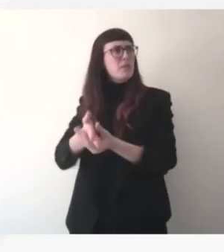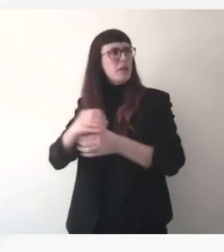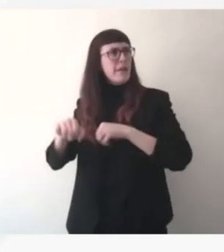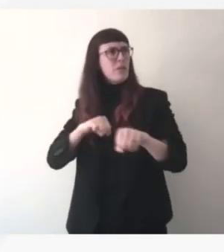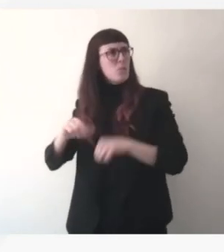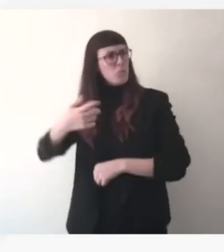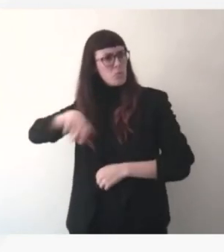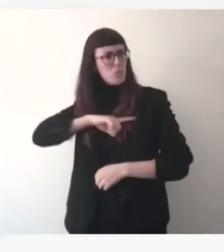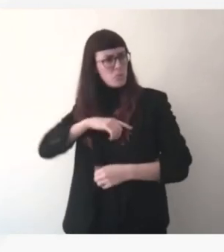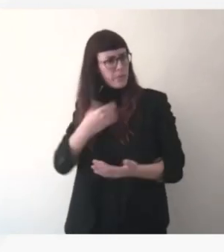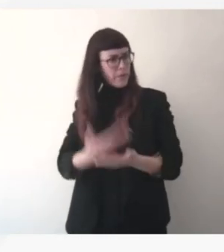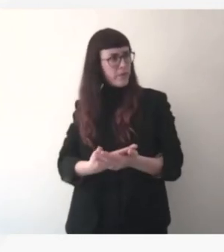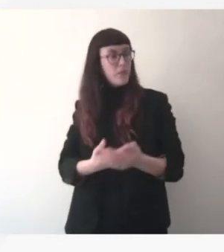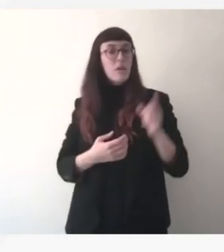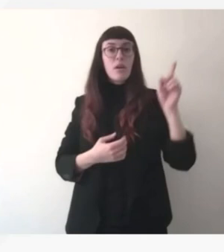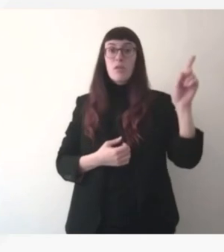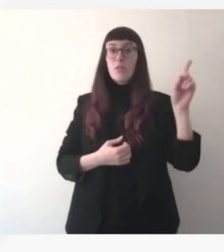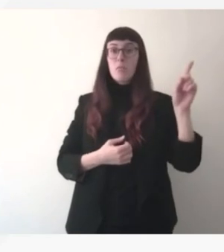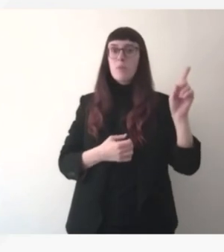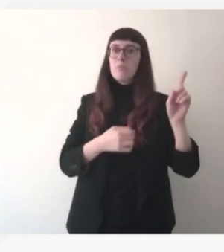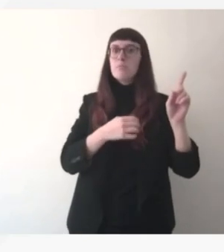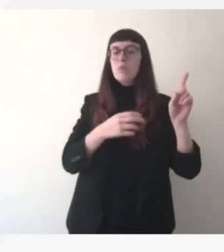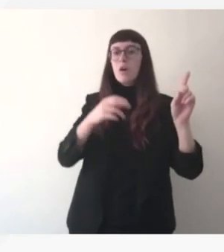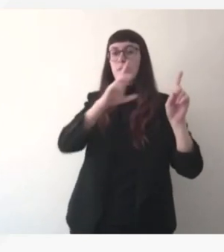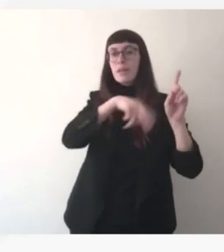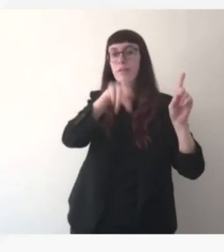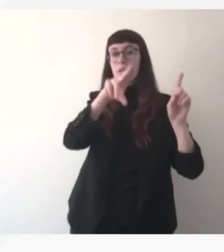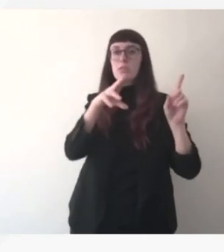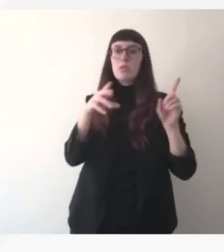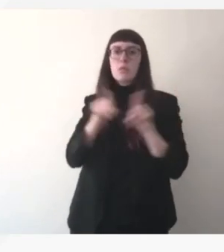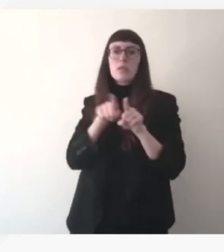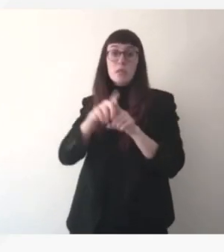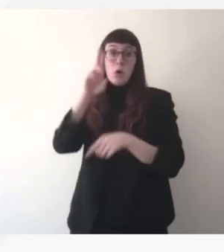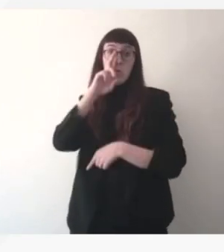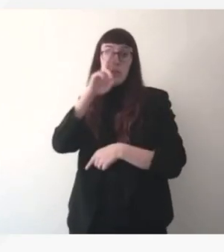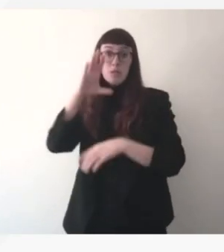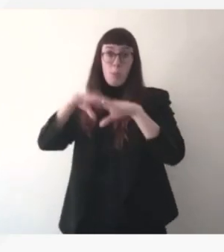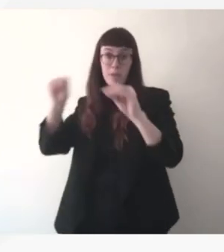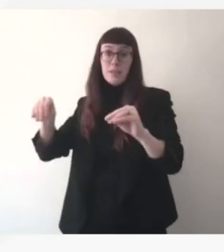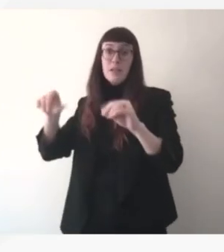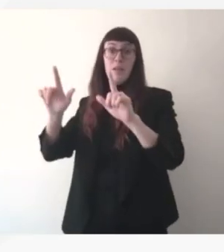un certain nombre d'obligations à la diffusion aussi de médias